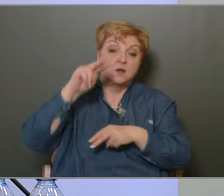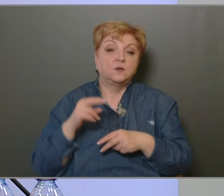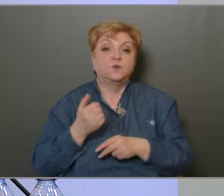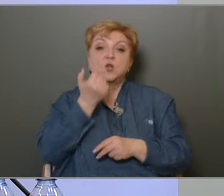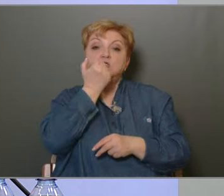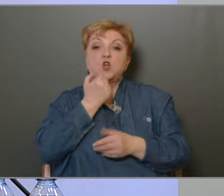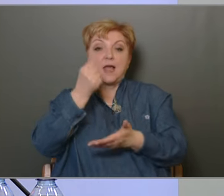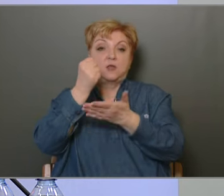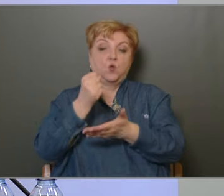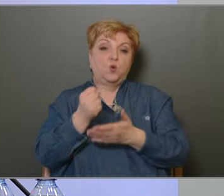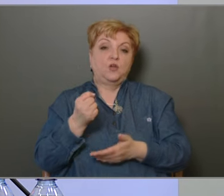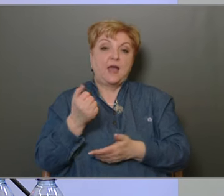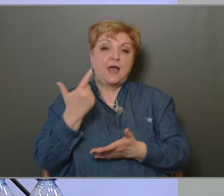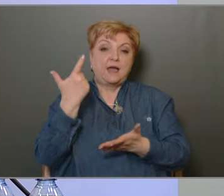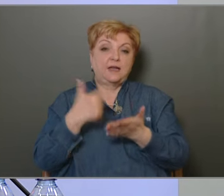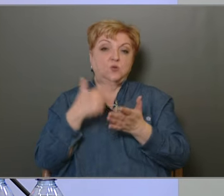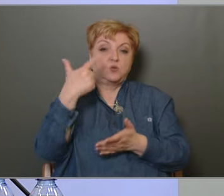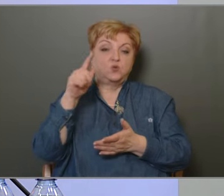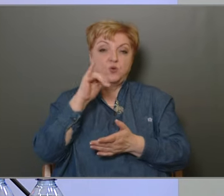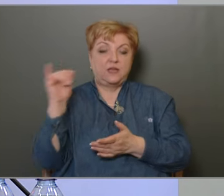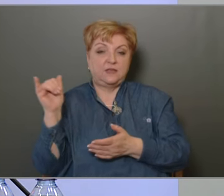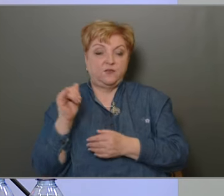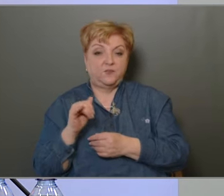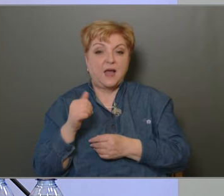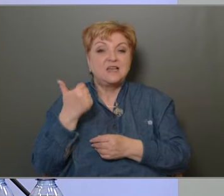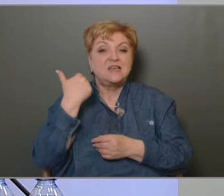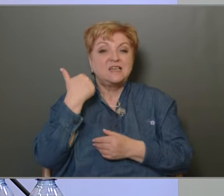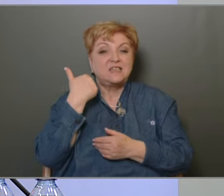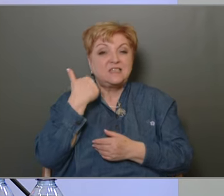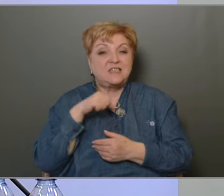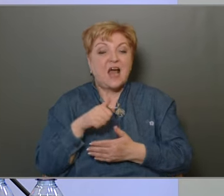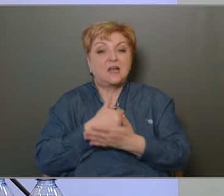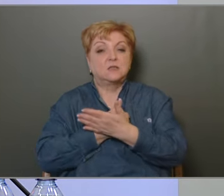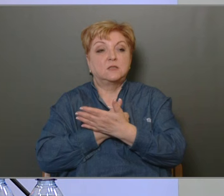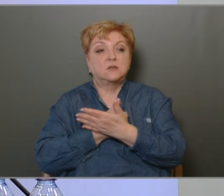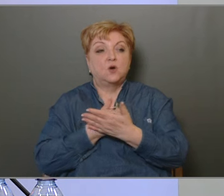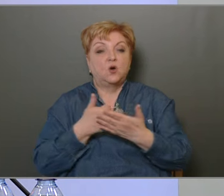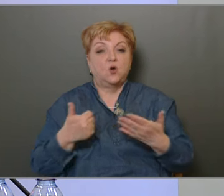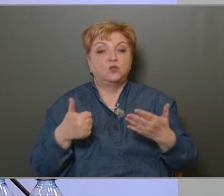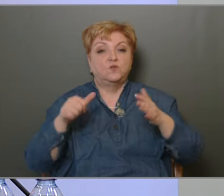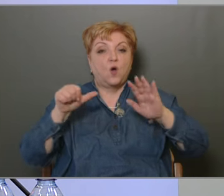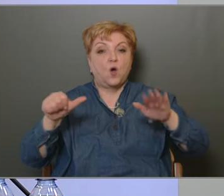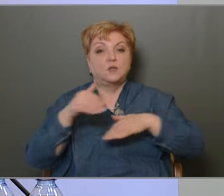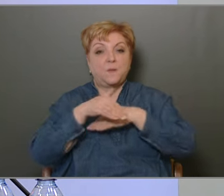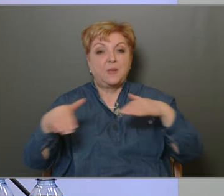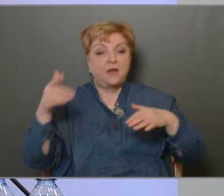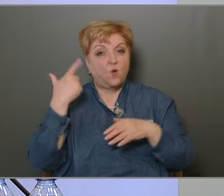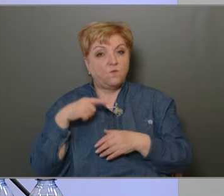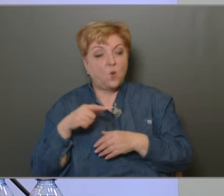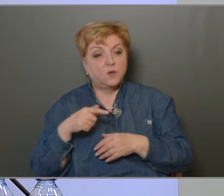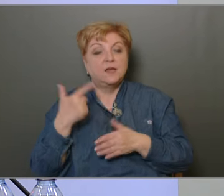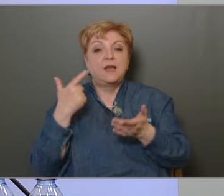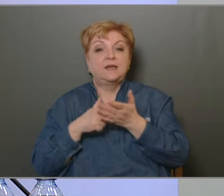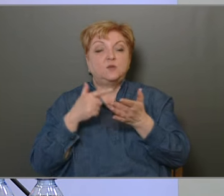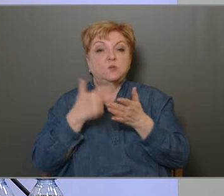A saját tőke 2022-ben 166 millió forint volt. Ez